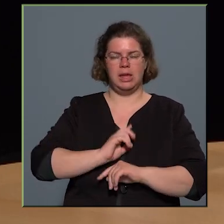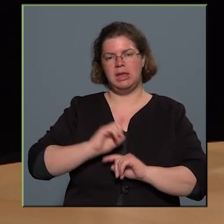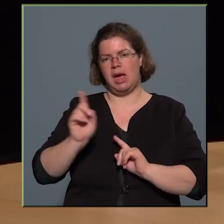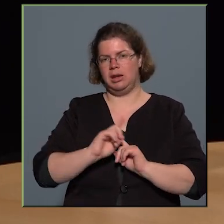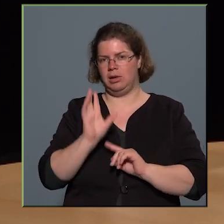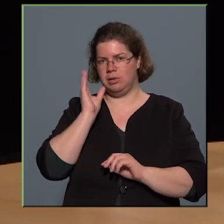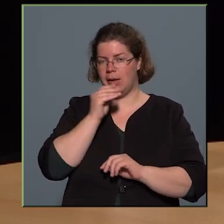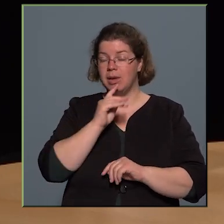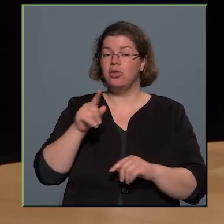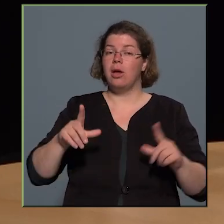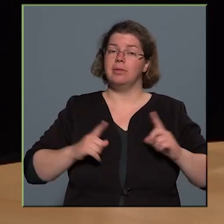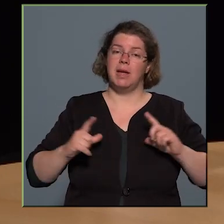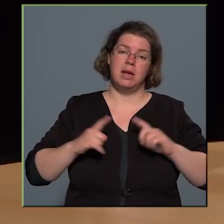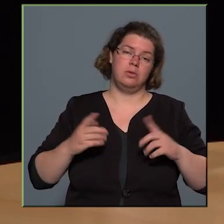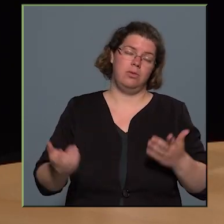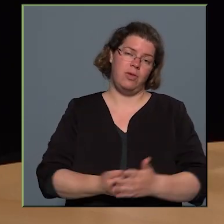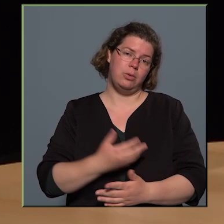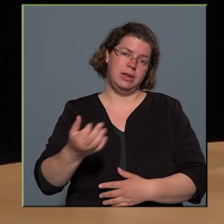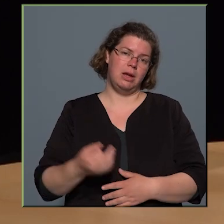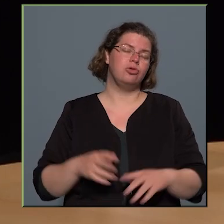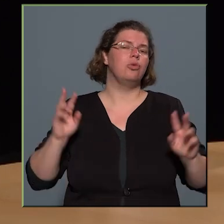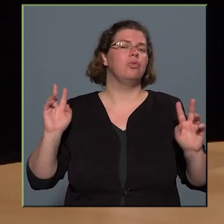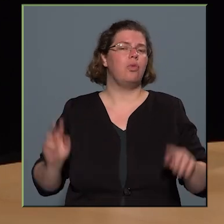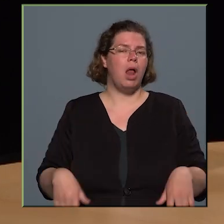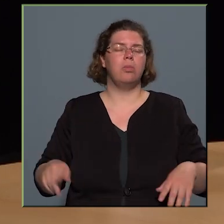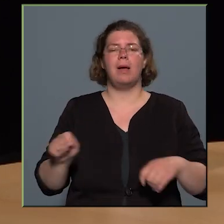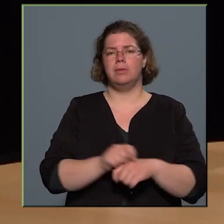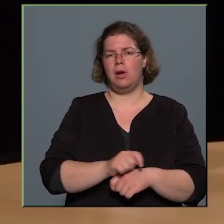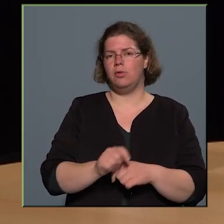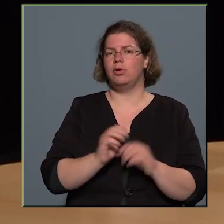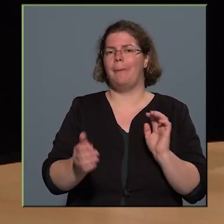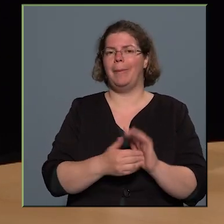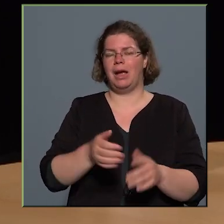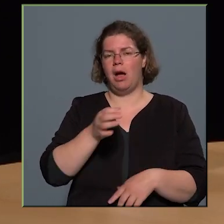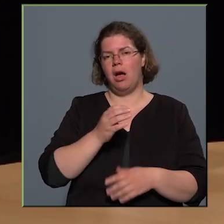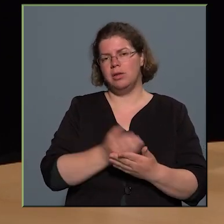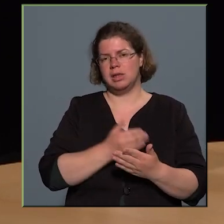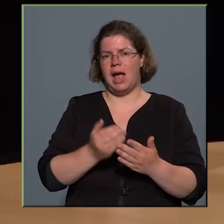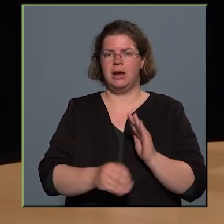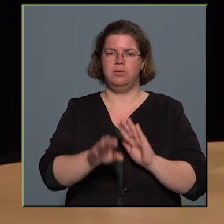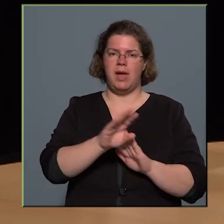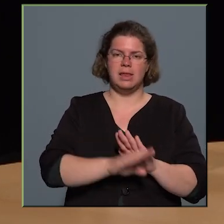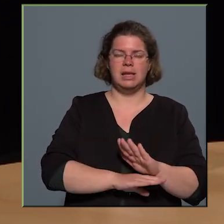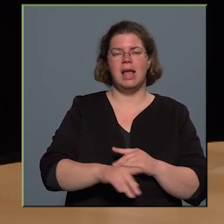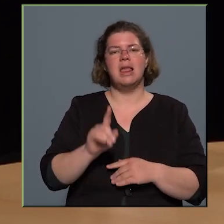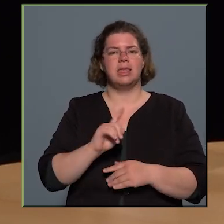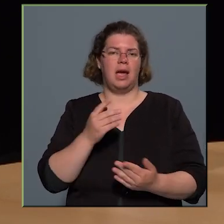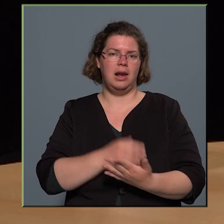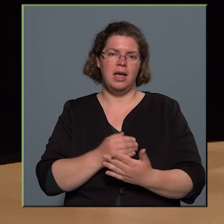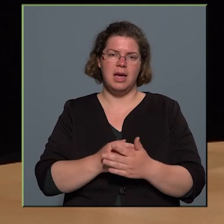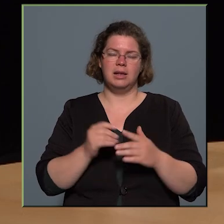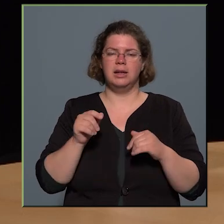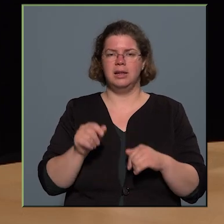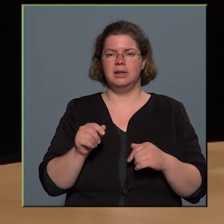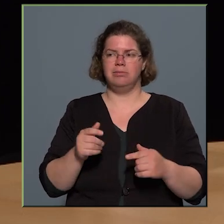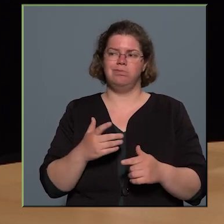felújítástól, hogy valóban javuljon még egy kicsikét a használatnak a feltétele, tehát ne legyenek itt, ne